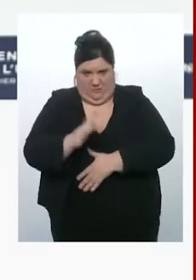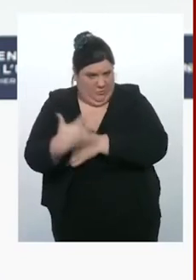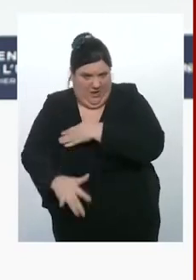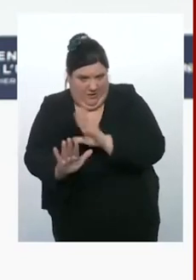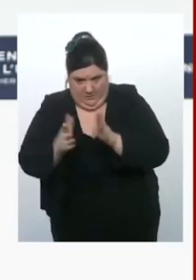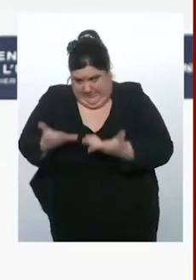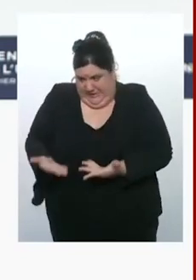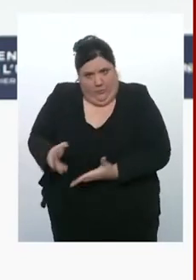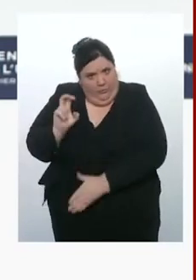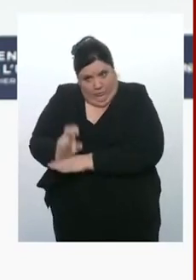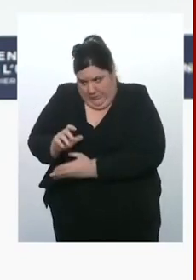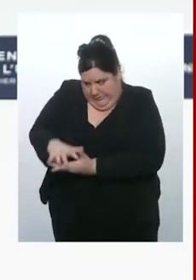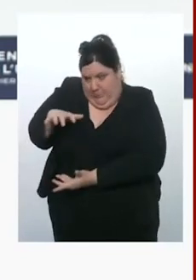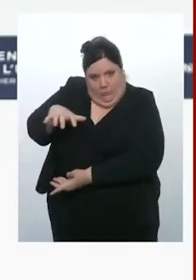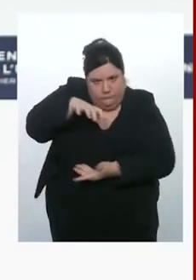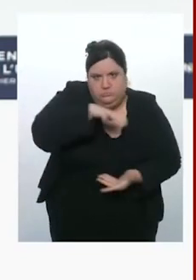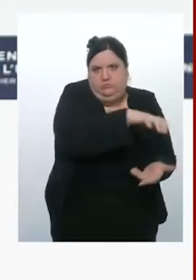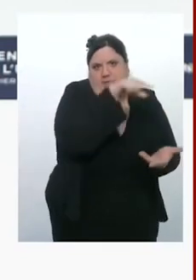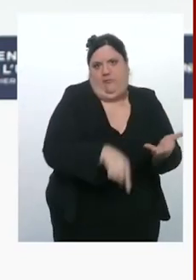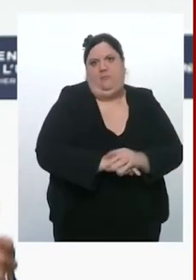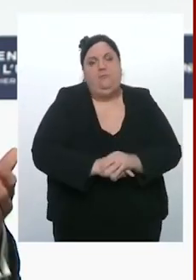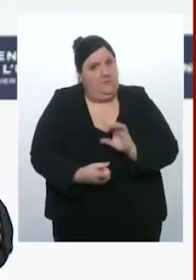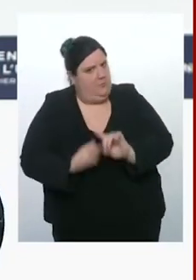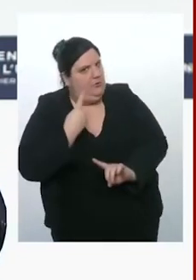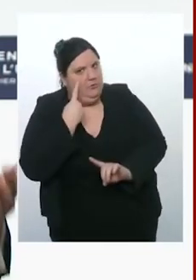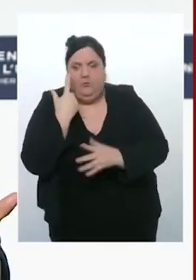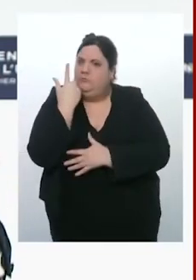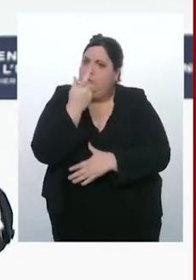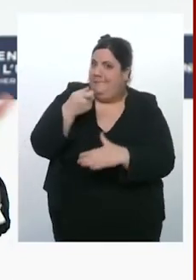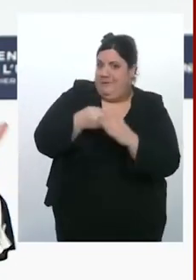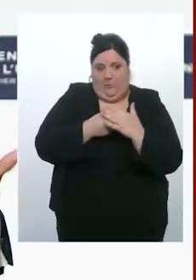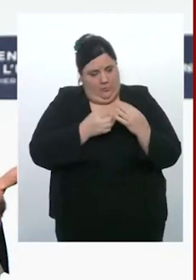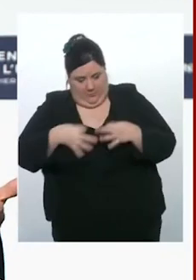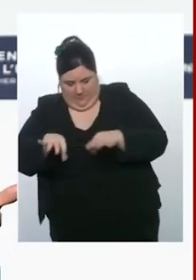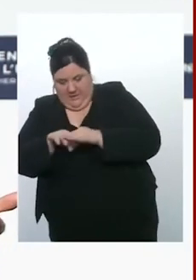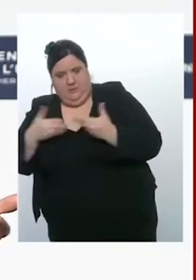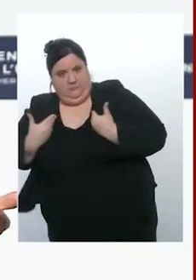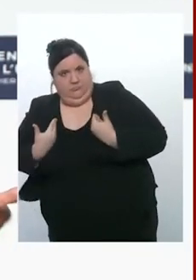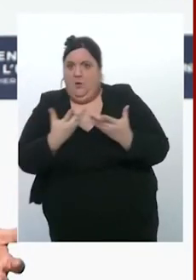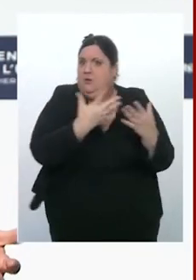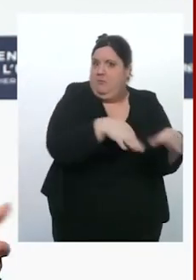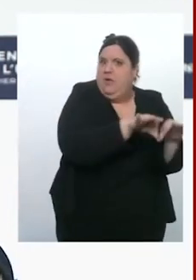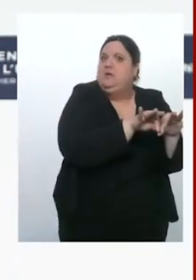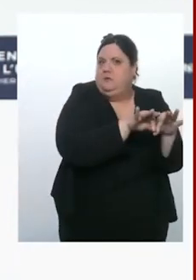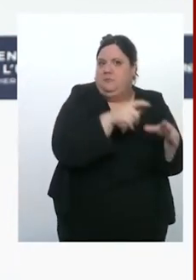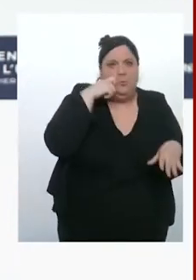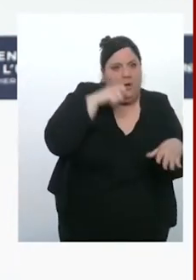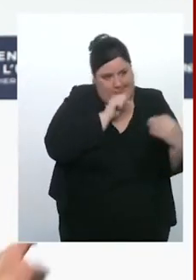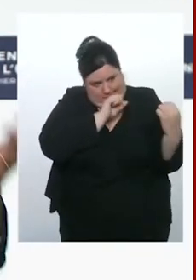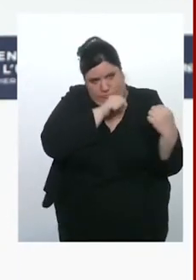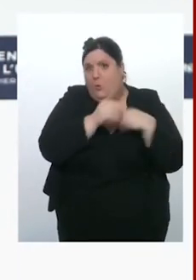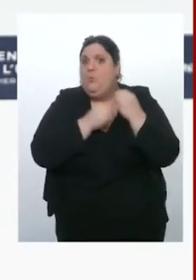bilatéraux comme multilatéraux sur la table. La question, je dirais, est de rang 2. C'est maintenant une question de disponibilité de ces